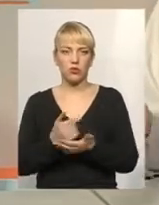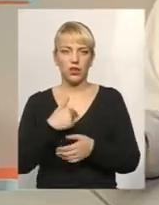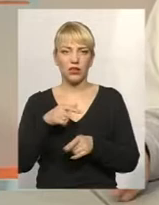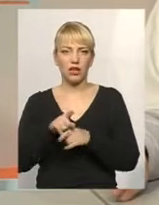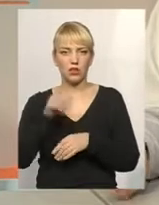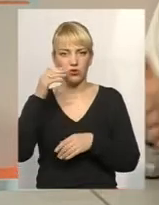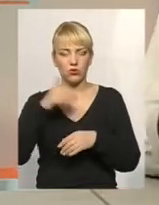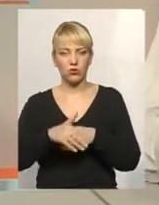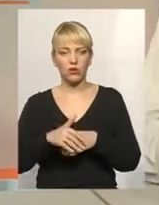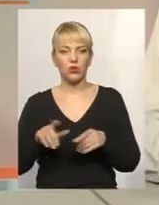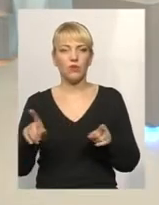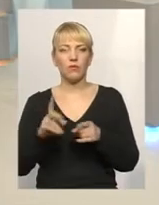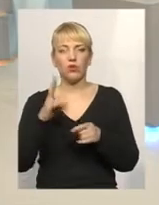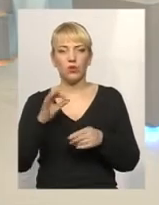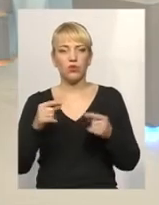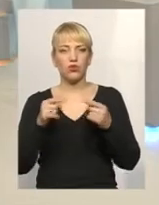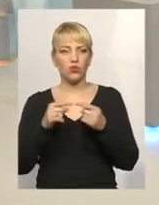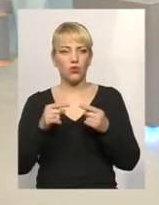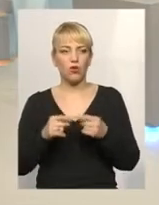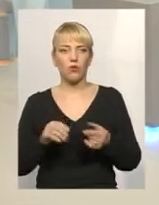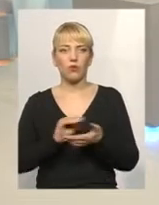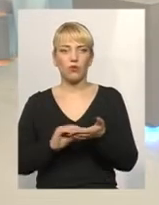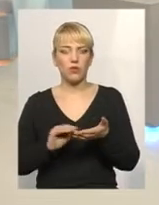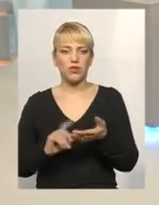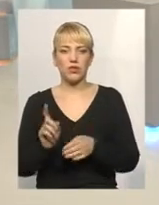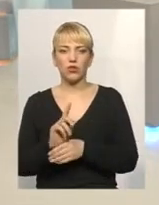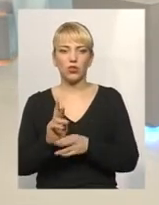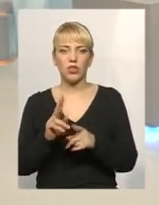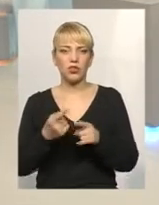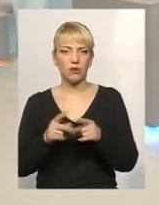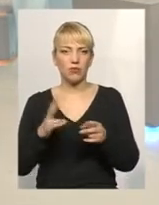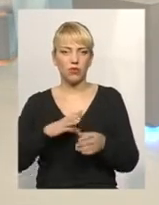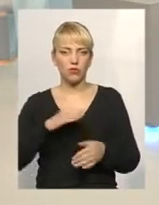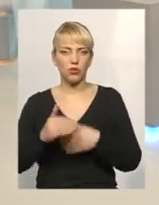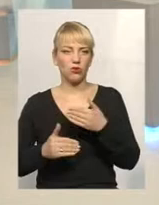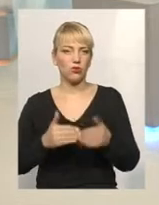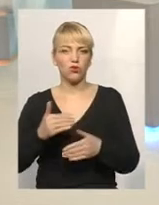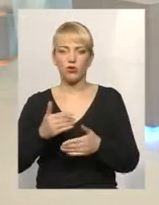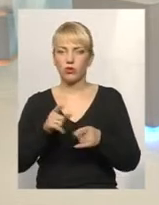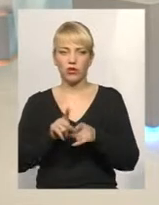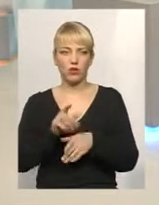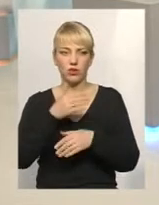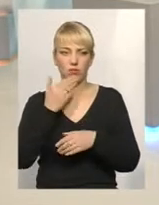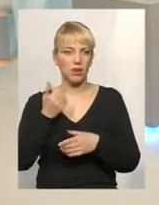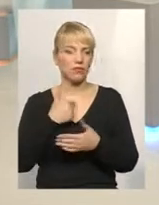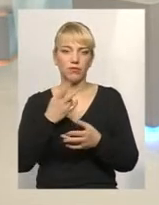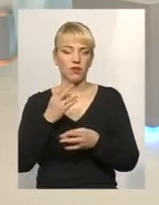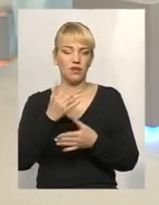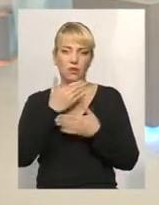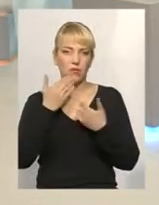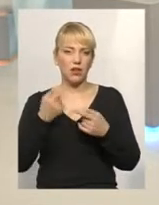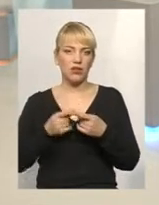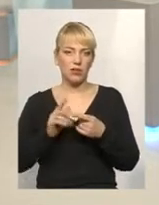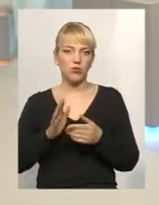розумію, що в конкурсі Але чітково прописаних норм, як це має, крок за кроком відбуватися немає? Мабуть, ще немає. Мабуть, це в